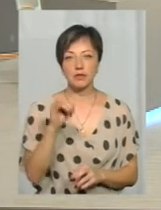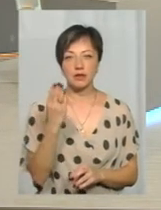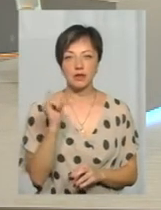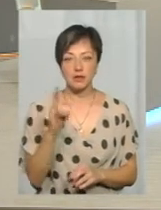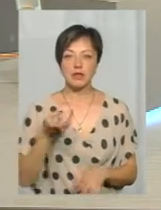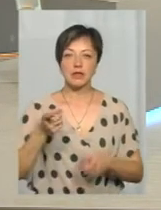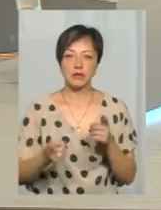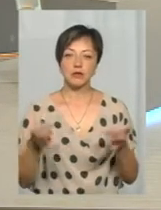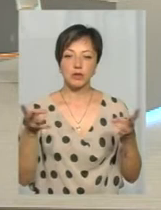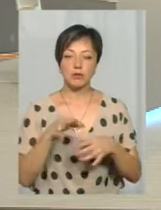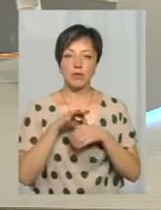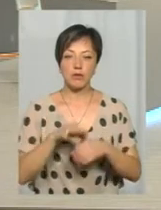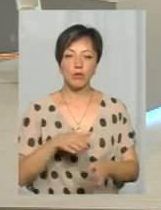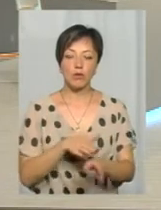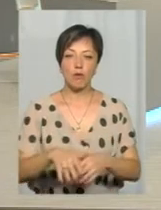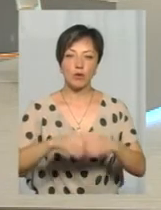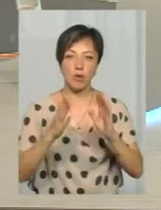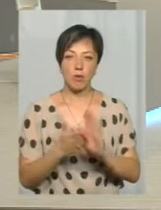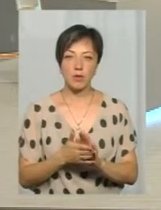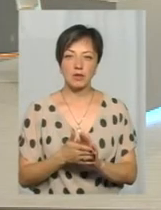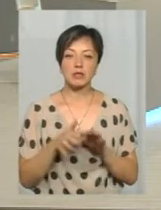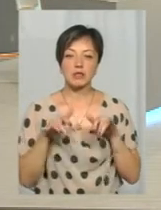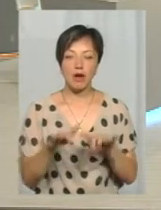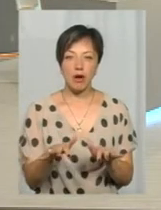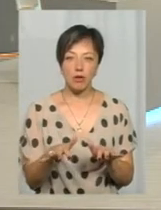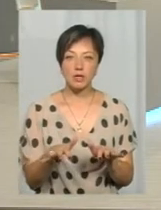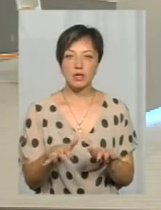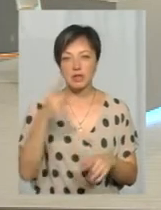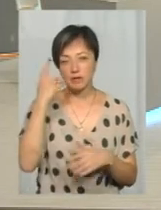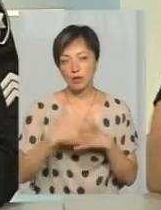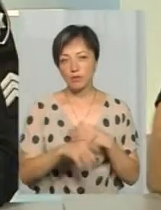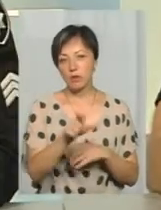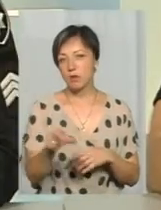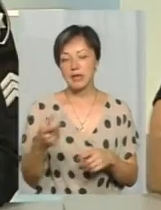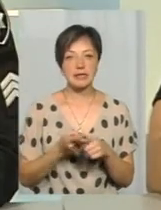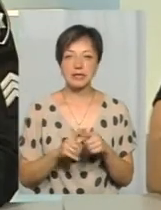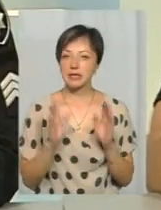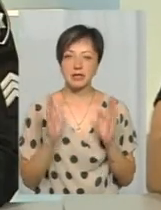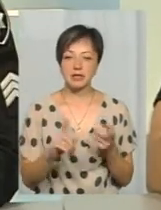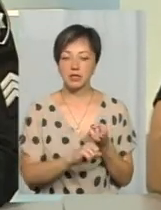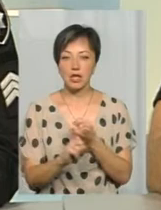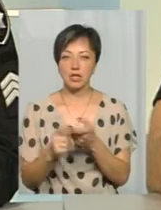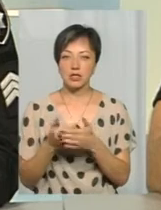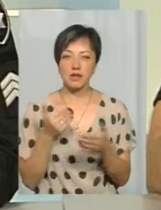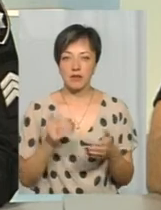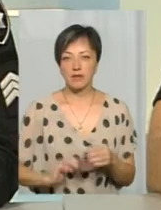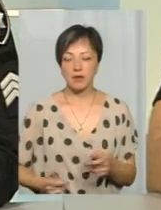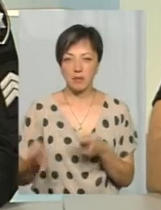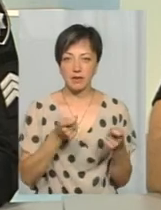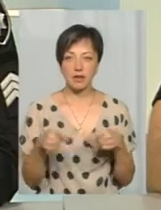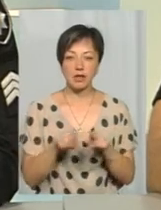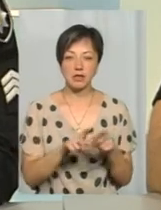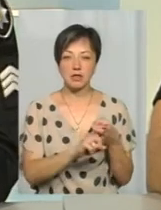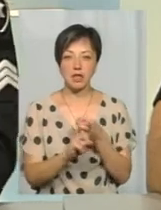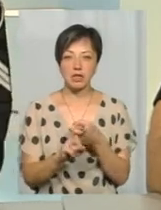потрібно проводити повний комплекс заходів, це, скажімо, свідомість громадян, це не тільки залежить від самого перевізника, це також саме